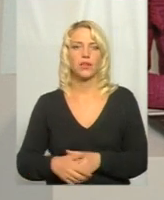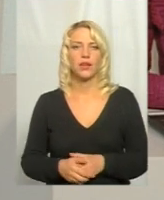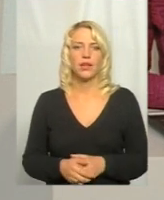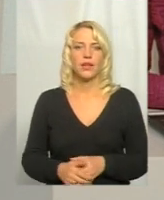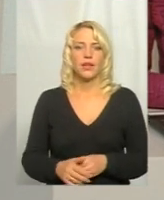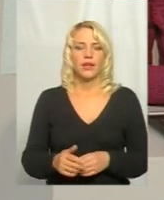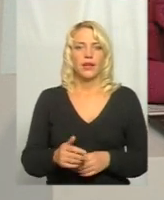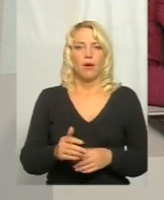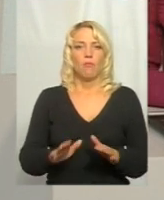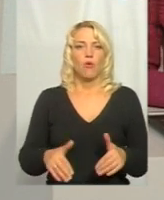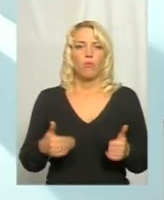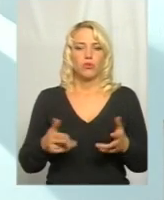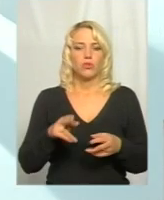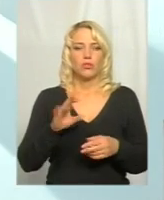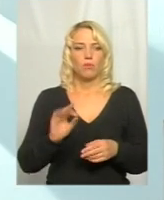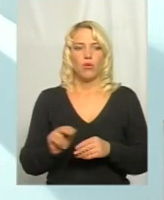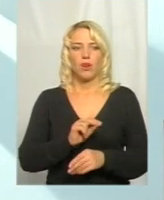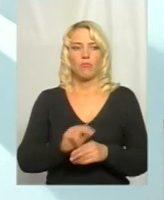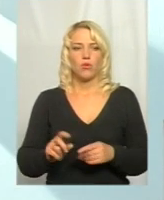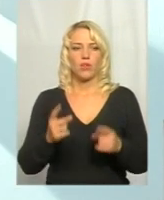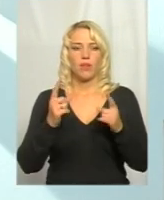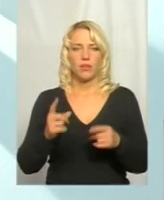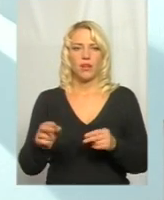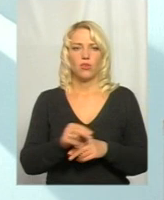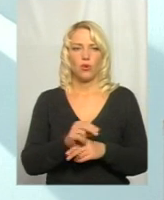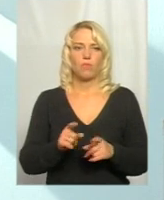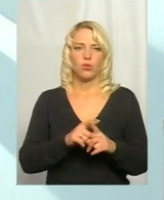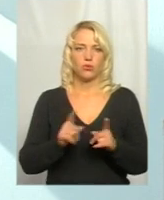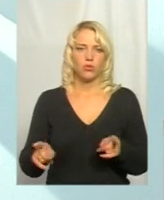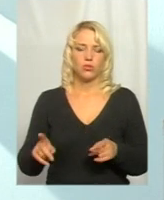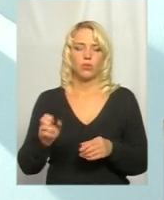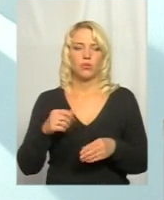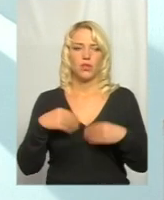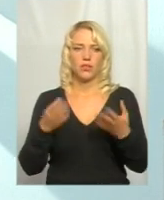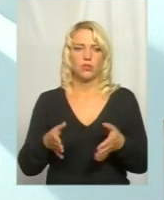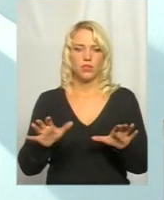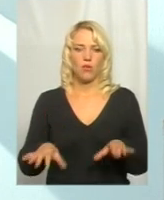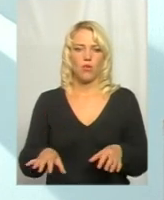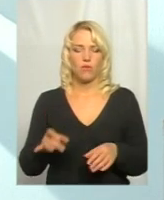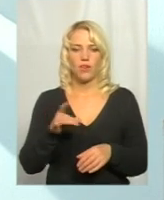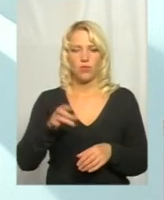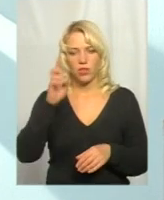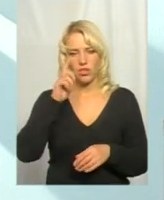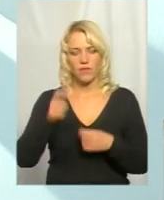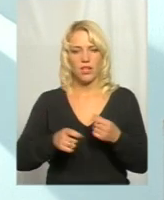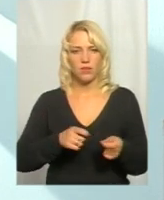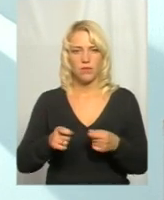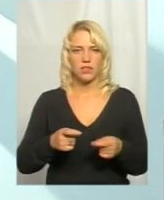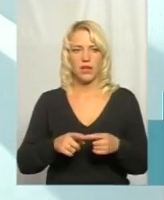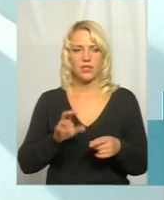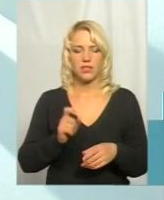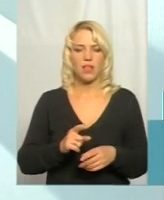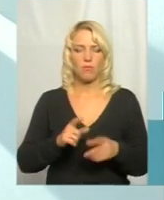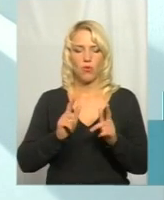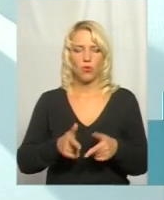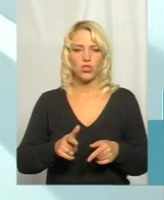Зрозуміло, пропозиції по ремонту капітальному, поточному надаються головами районних державних адміністрацій, за погодженням з